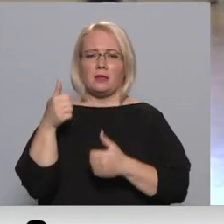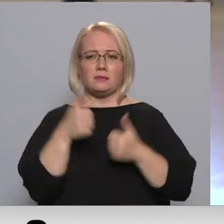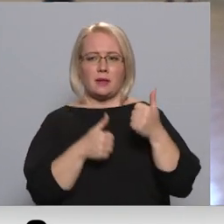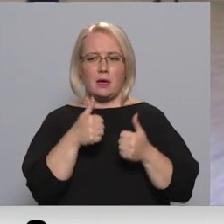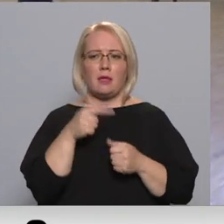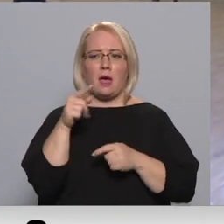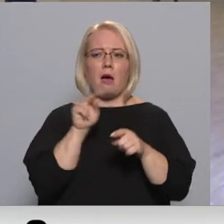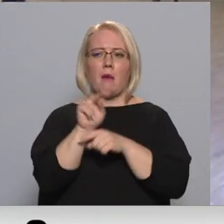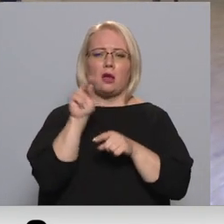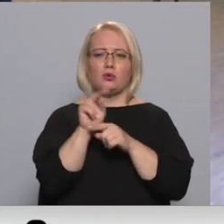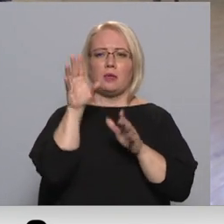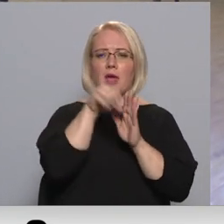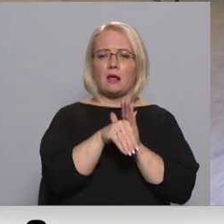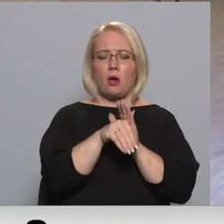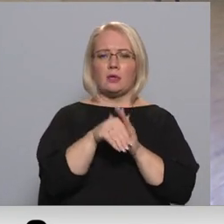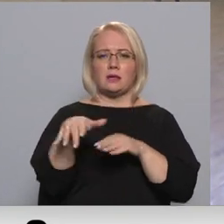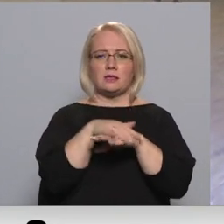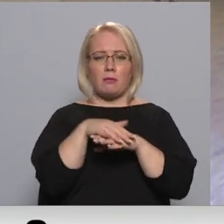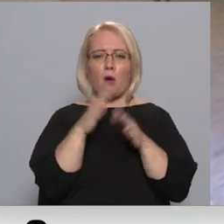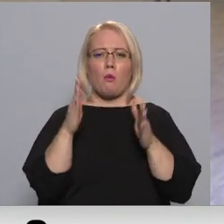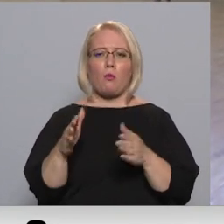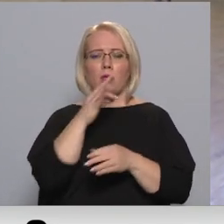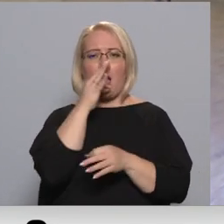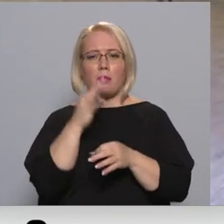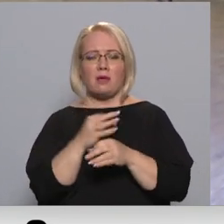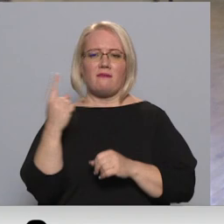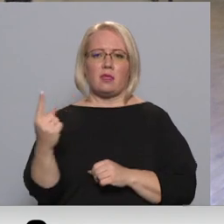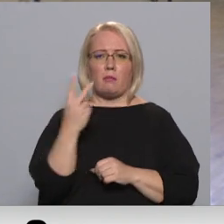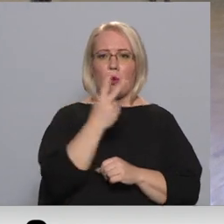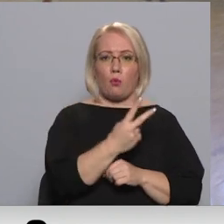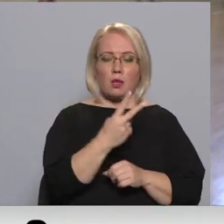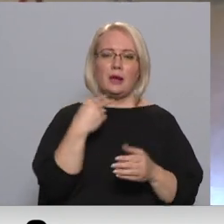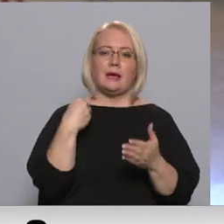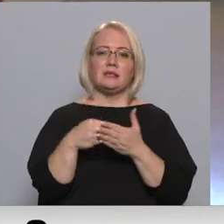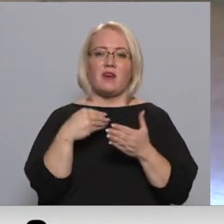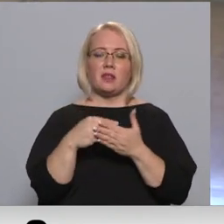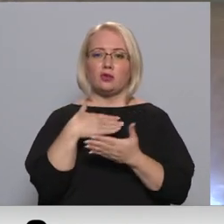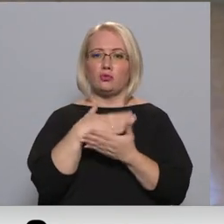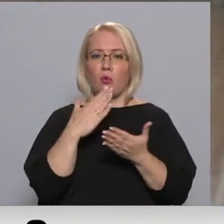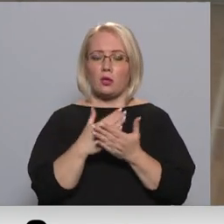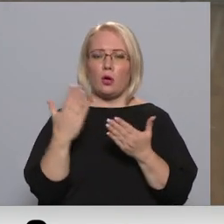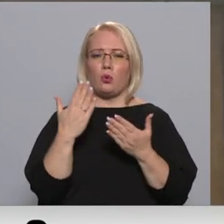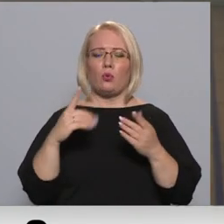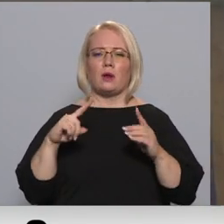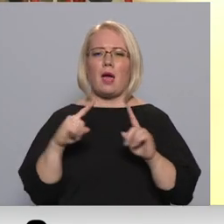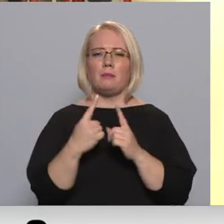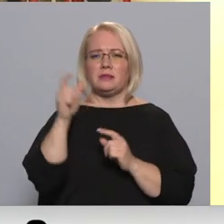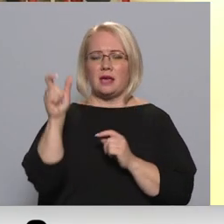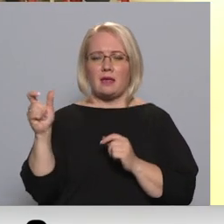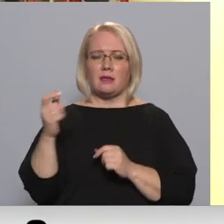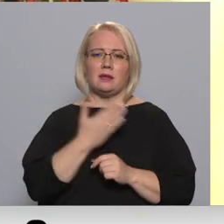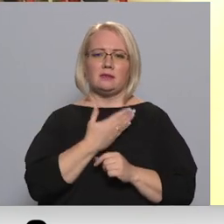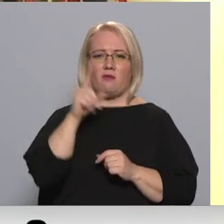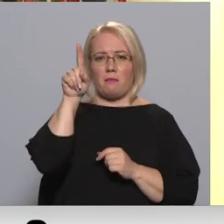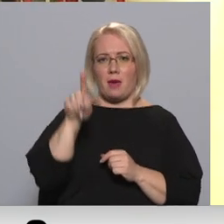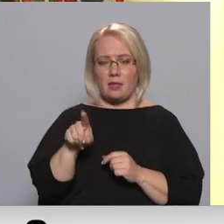mācot iekļauties sabiedrībā un būt atbildīgiem vienam par otru. Izvērtēšanas nodeļai, kurai ieslaucītie uzturas apmēram mēnesi,